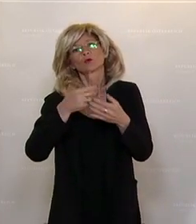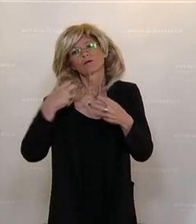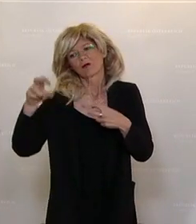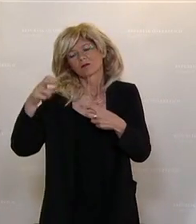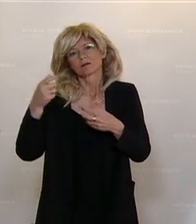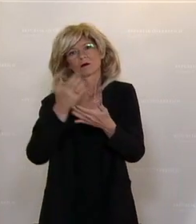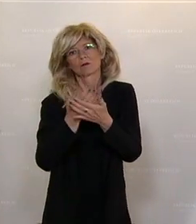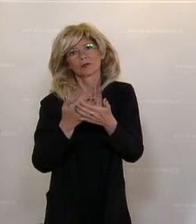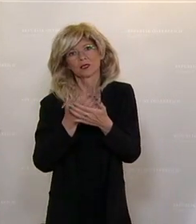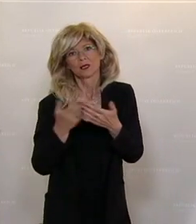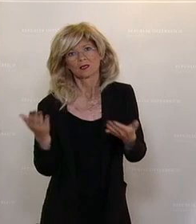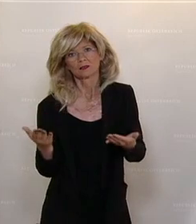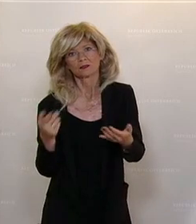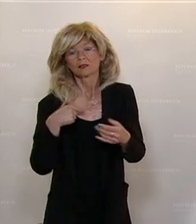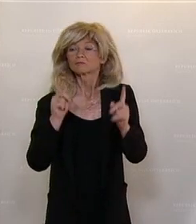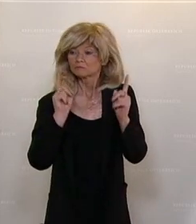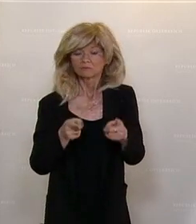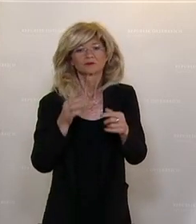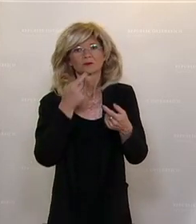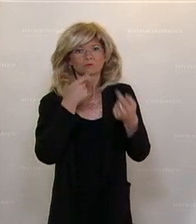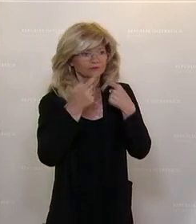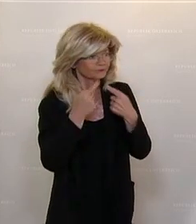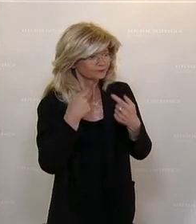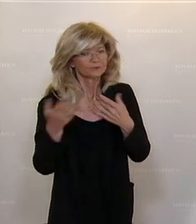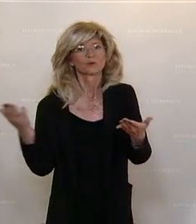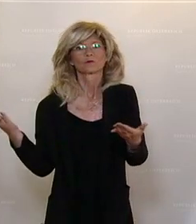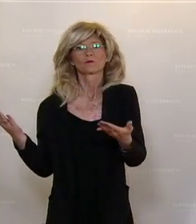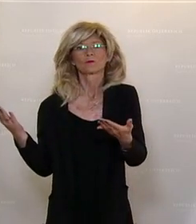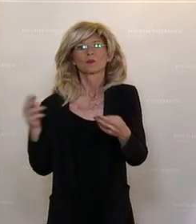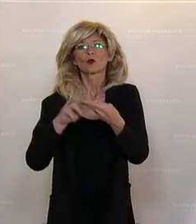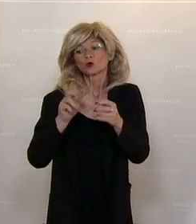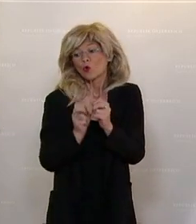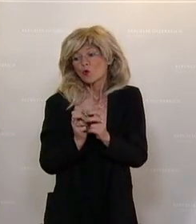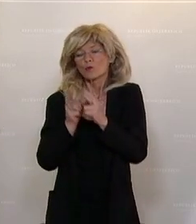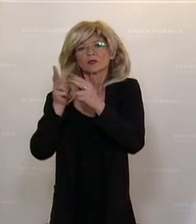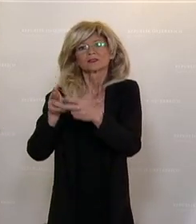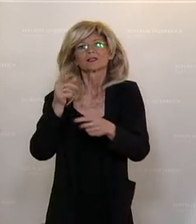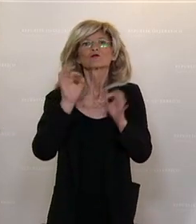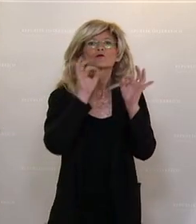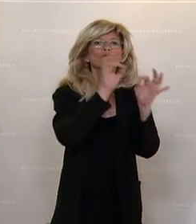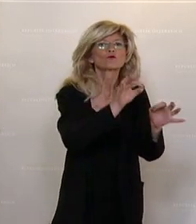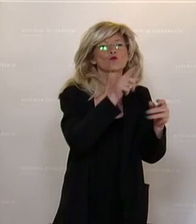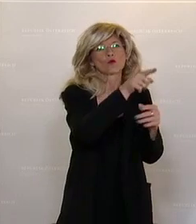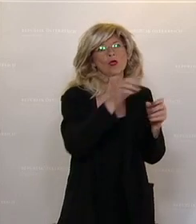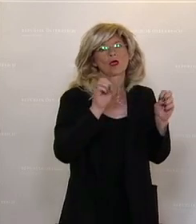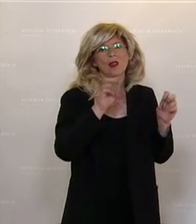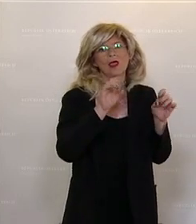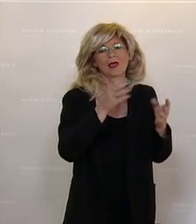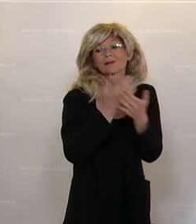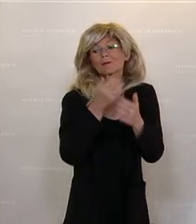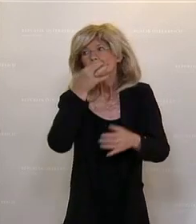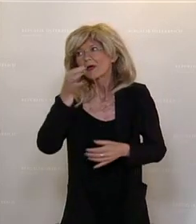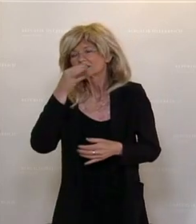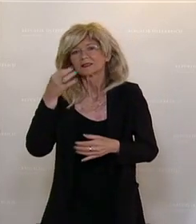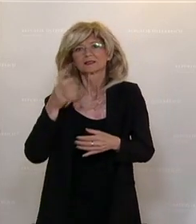sollen geregelt werden. Für uns ist es wichtig, dass wir Übertrittsmöglichkeiten für Lehrer schaffen, dass die besser werden.